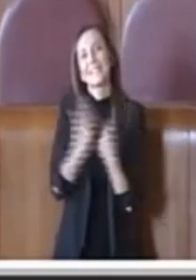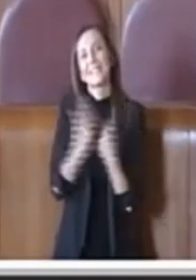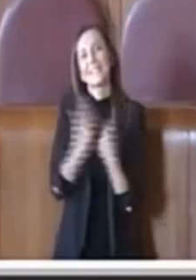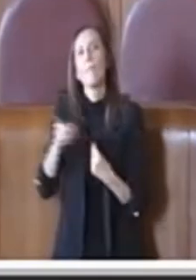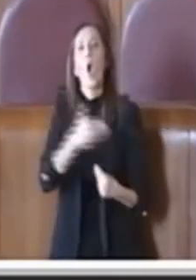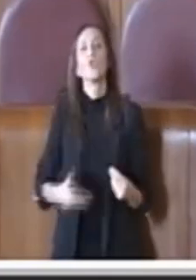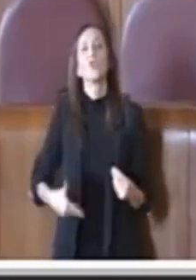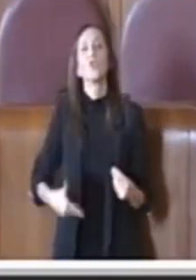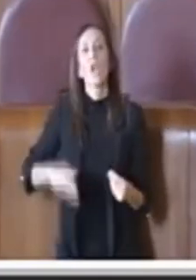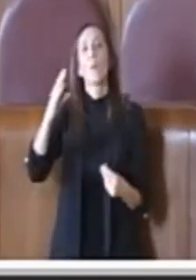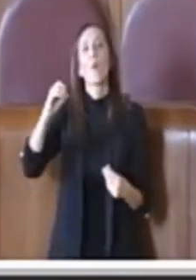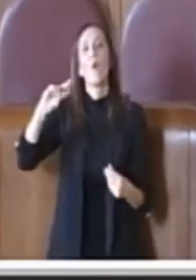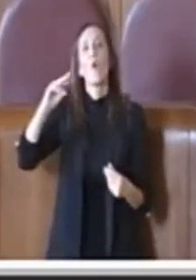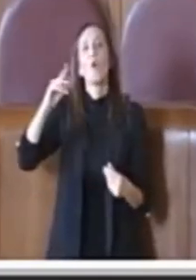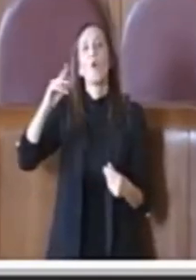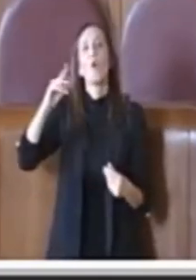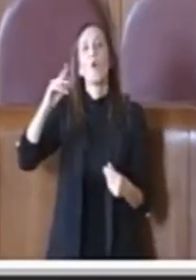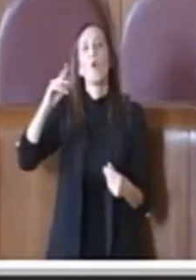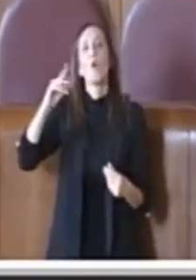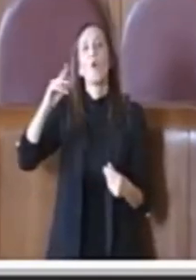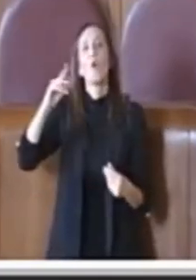questo indirizzo.